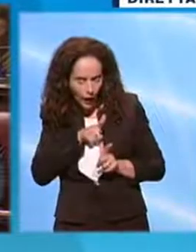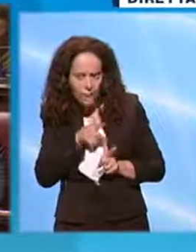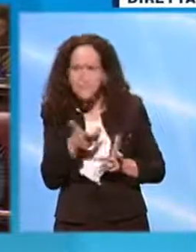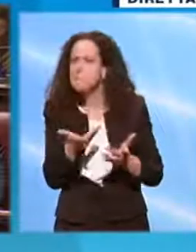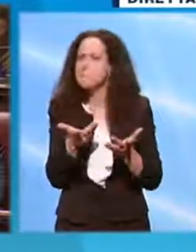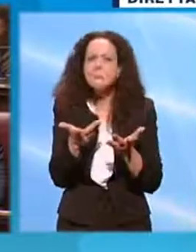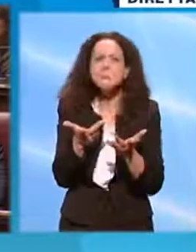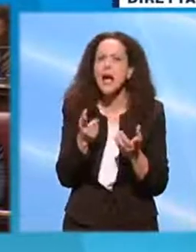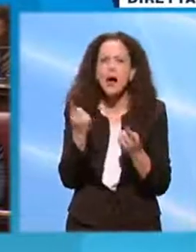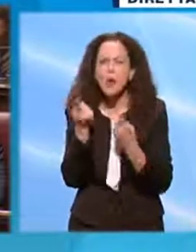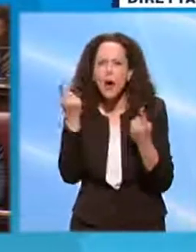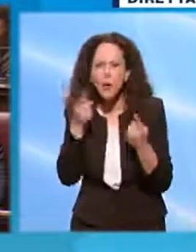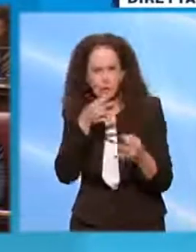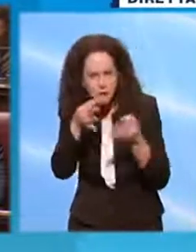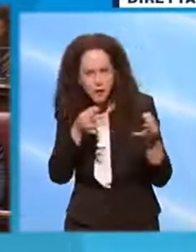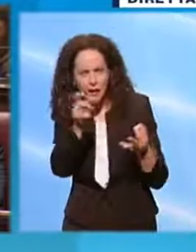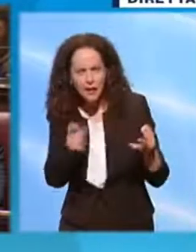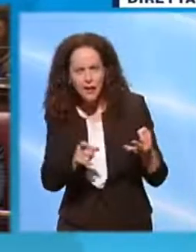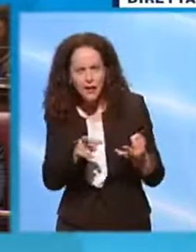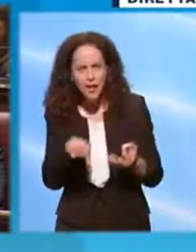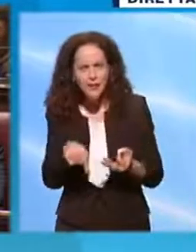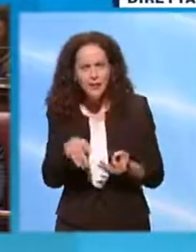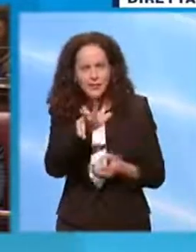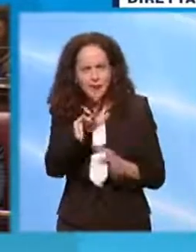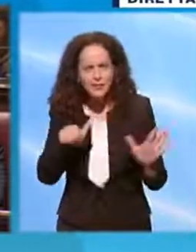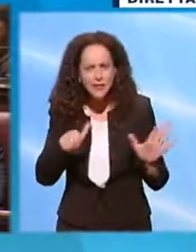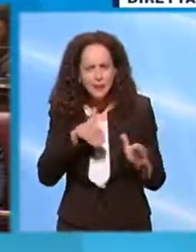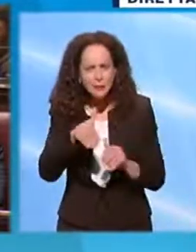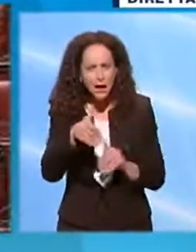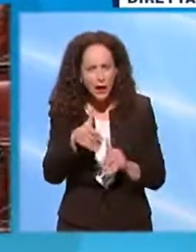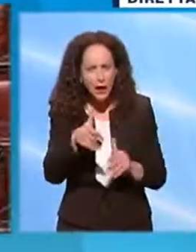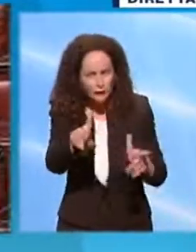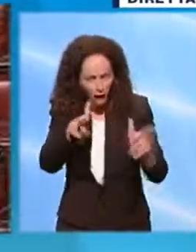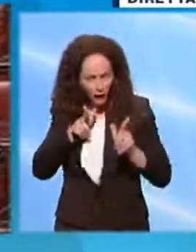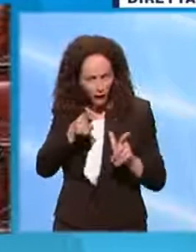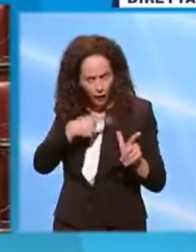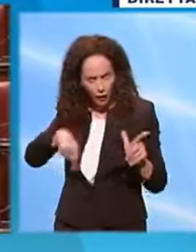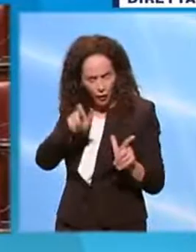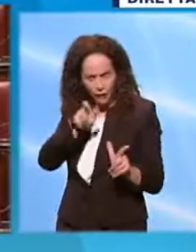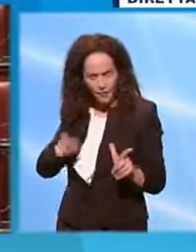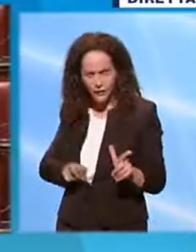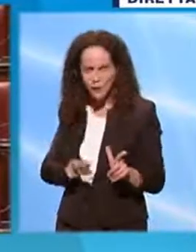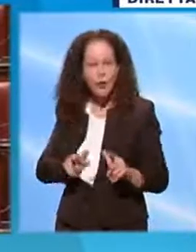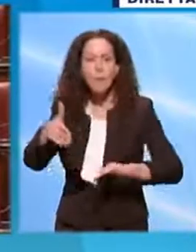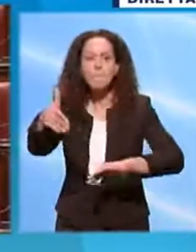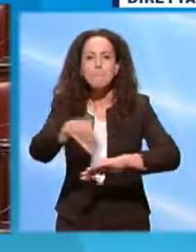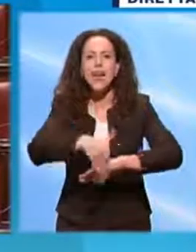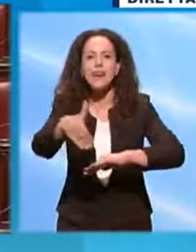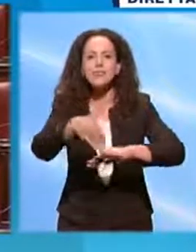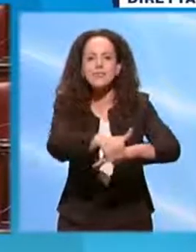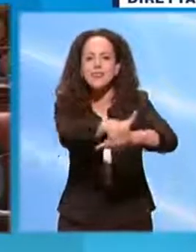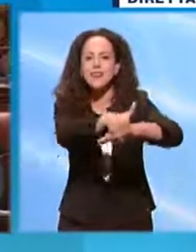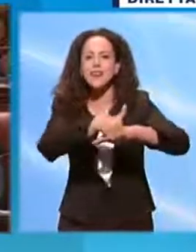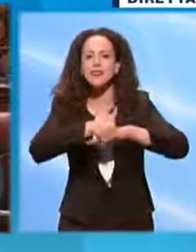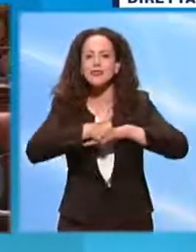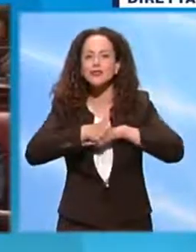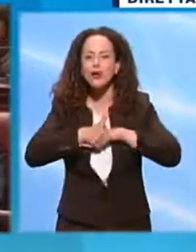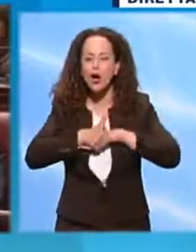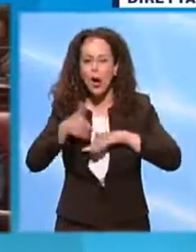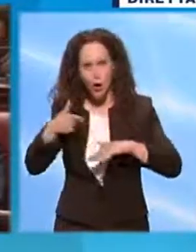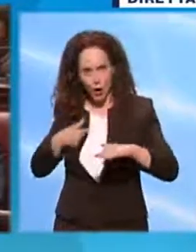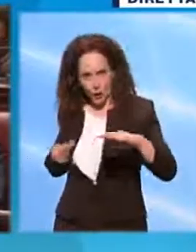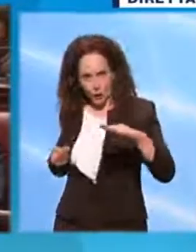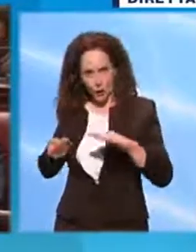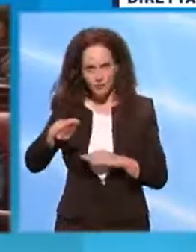qualcuno lo può spiegare agli italiani che non ce li stanno regalando 36 miliardi, ce li stanno semmai prestando. Cioè noi abbiamo dato